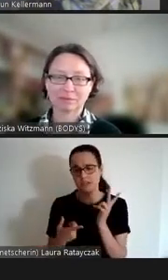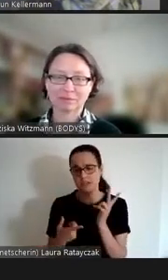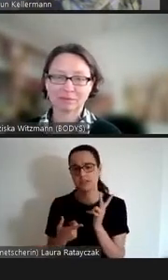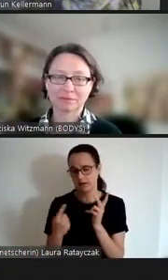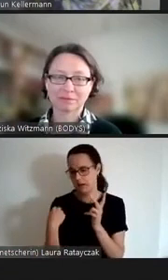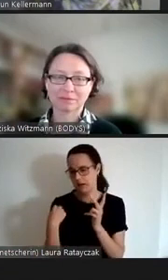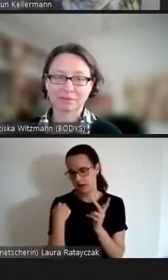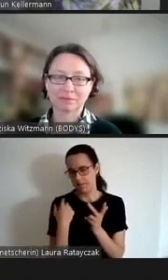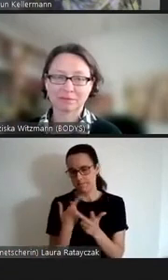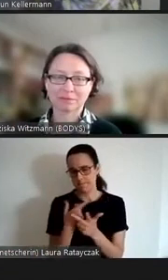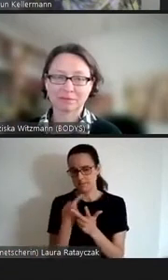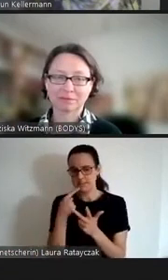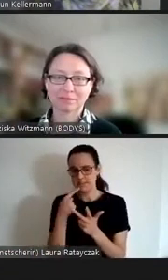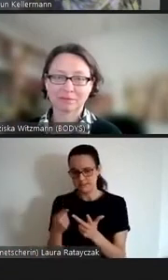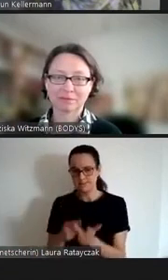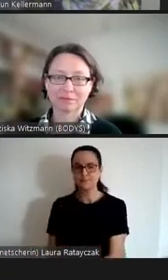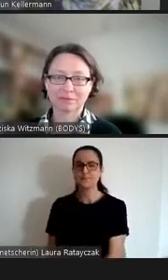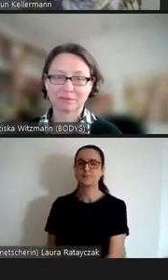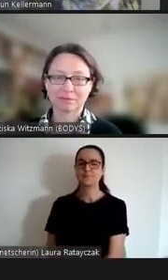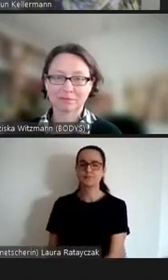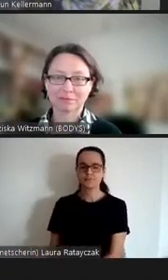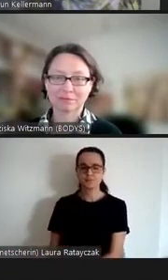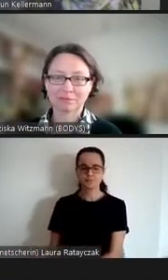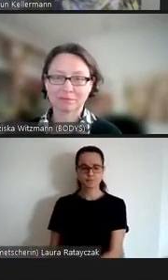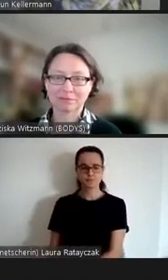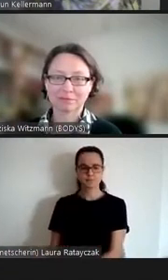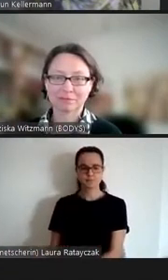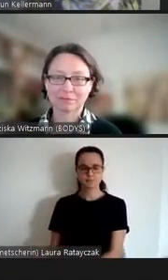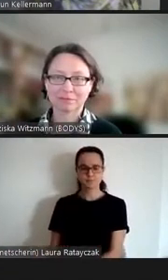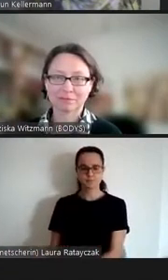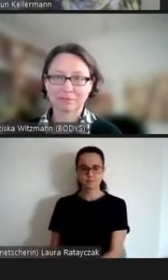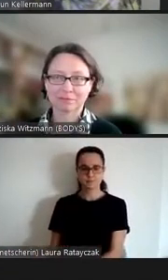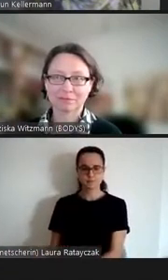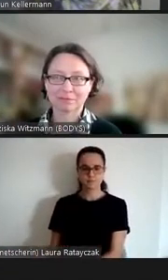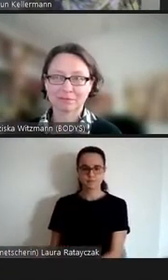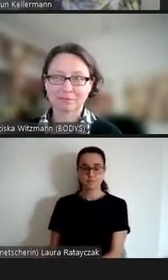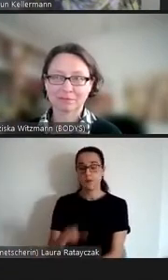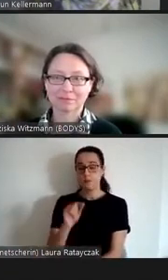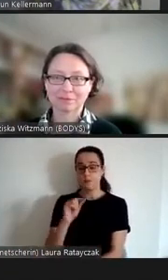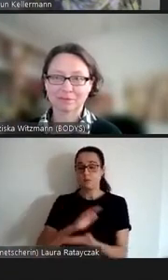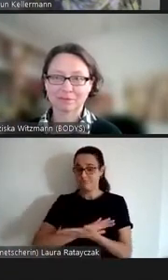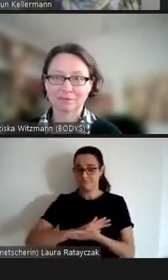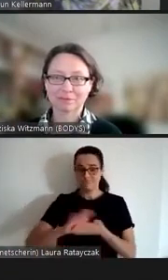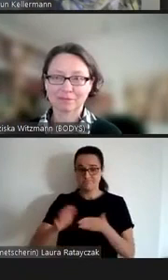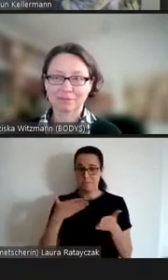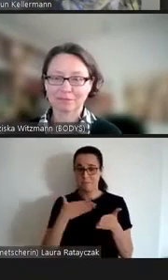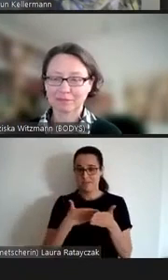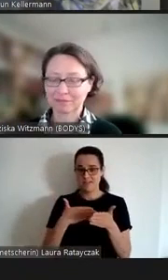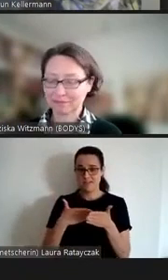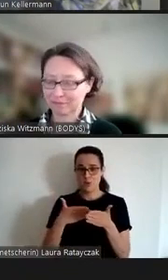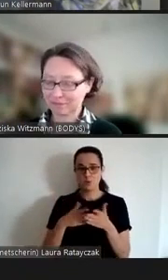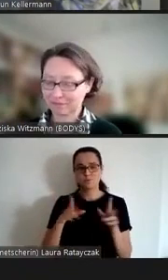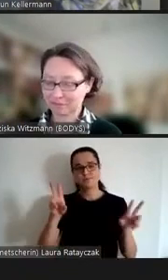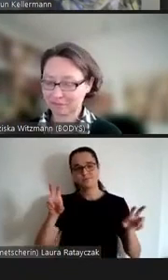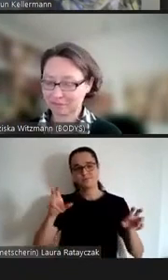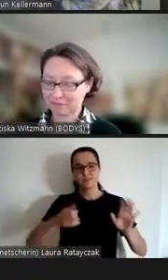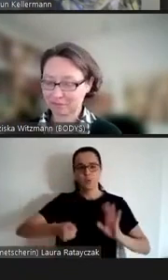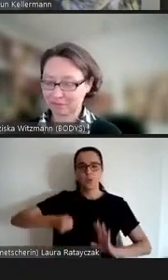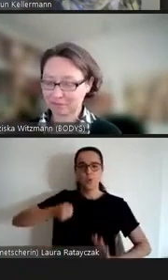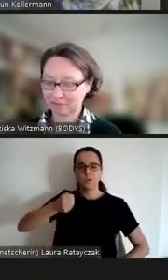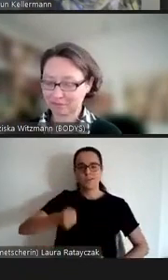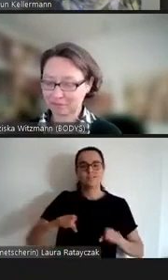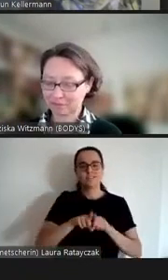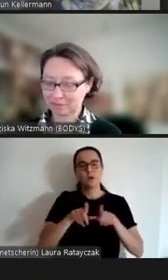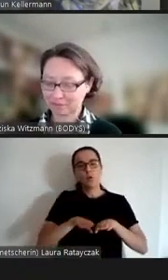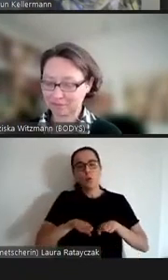habe darzustellen Behinderung als eine Grücke auf der sich das